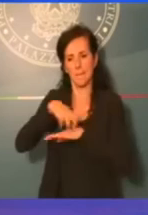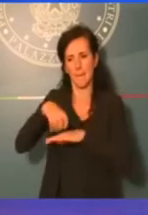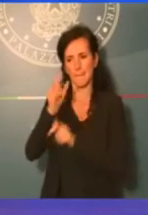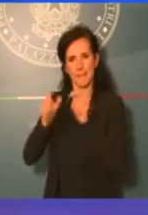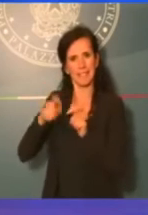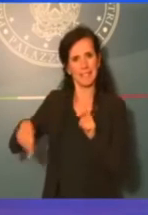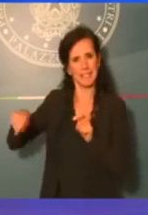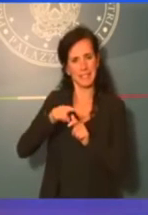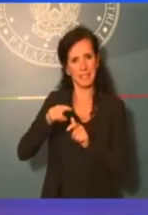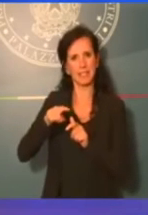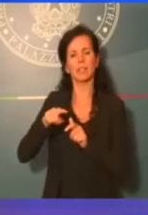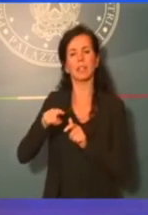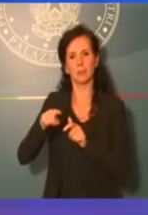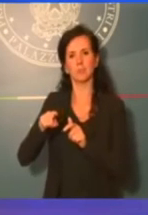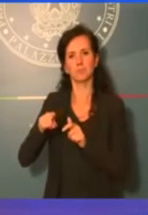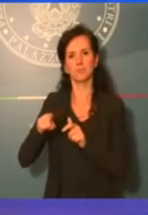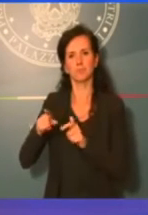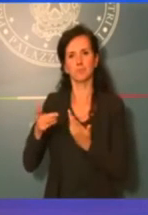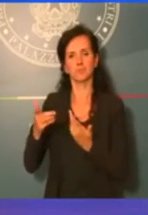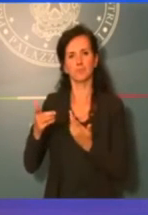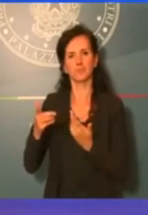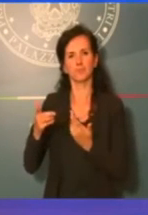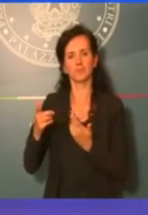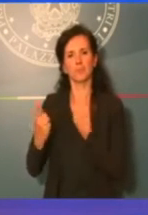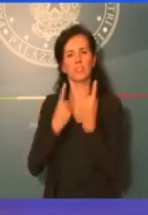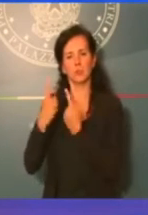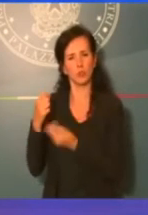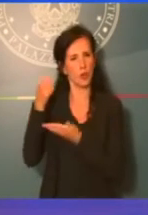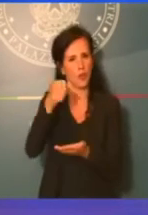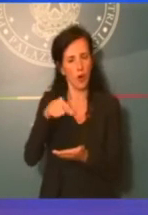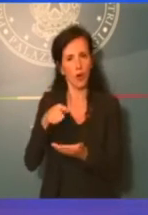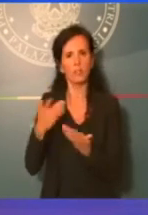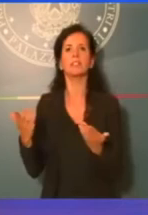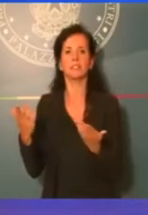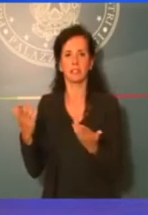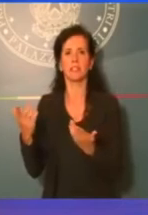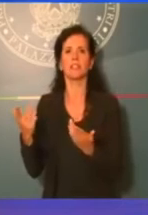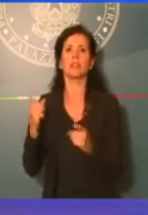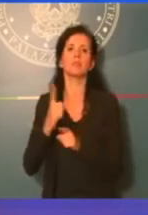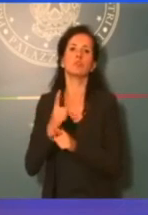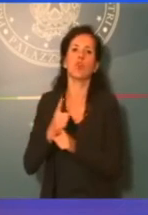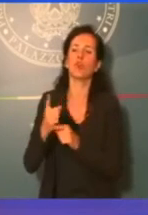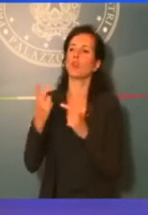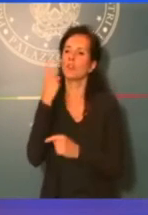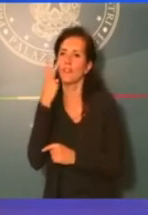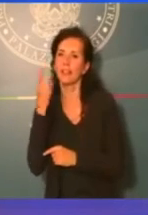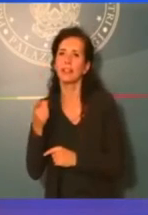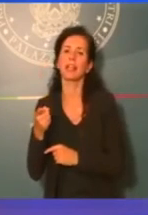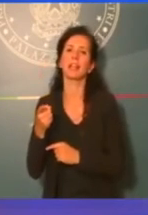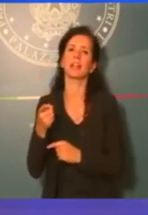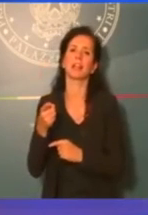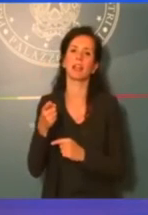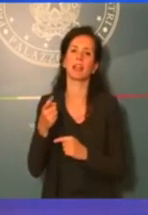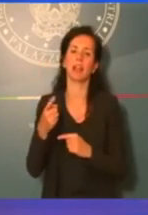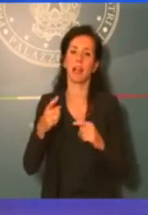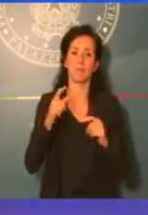Ragionalmente dovremmo fare anche questo prima di lasciare che gli italiani vadano in vacanza agostana. Quindi adesso anche qui